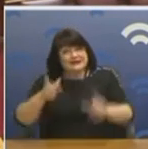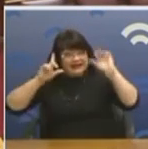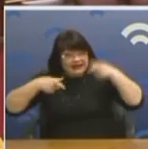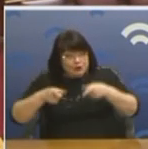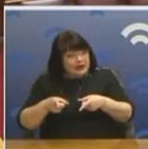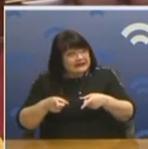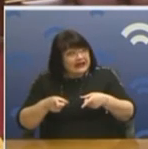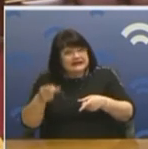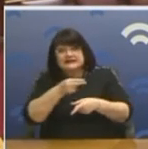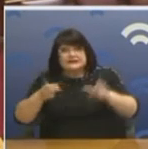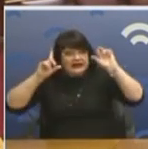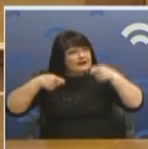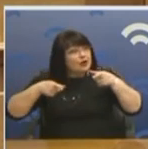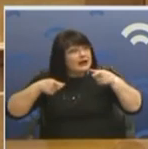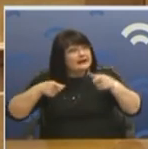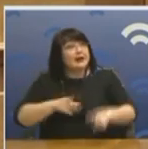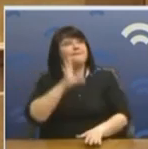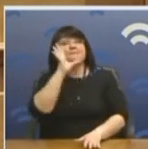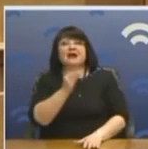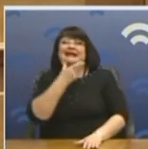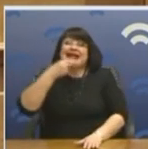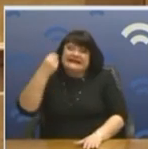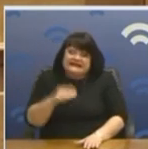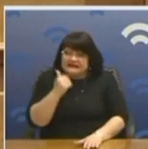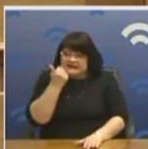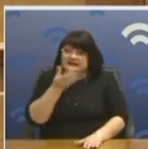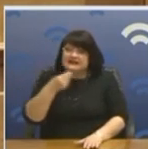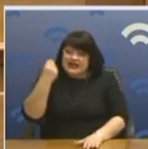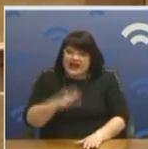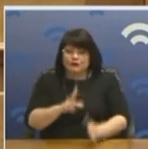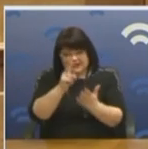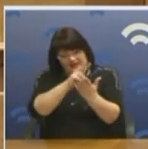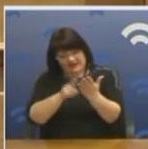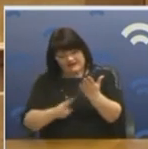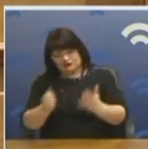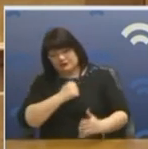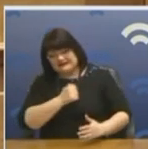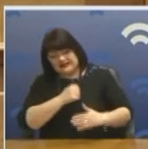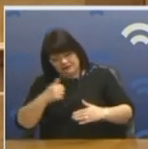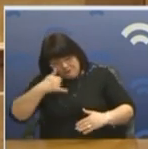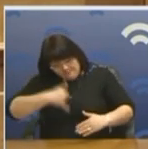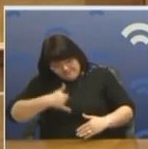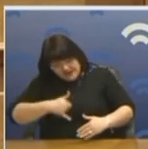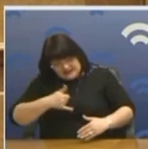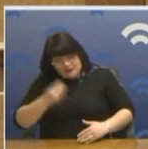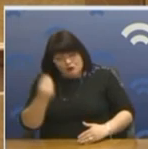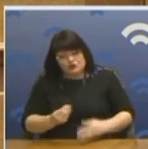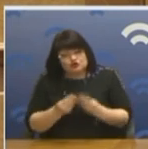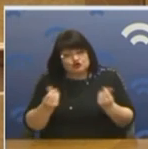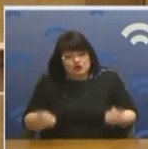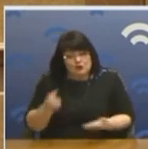Αυτό είναι η δημοκρατία. Ειλικρινά ντρέπομαι και θα διαβάσω κάτι το οποίο το πιστεύω από την ψυχή μου. Ο καλύτερος τρόπος για να